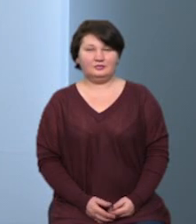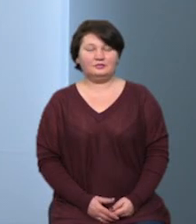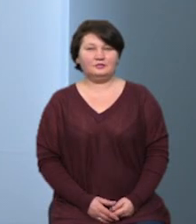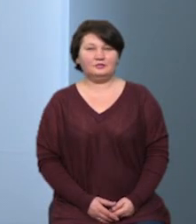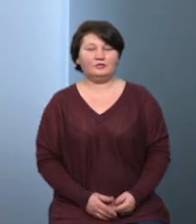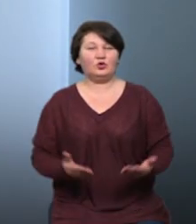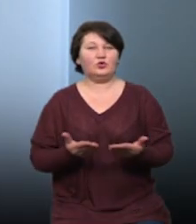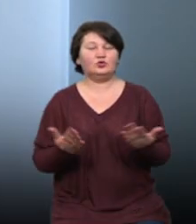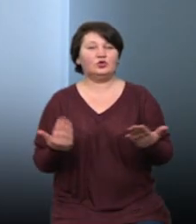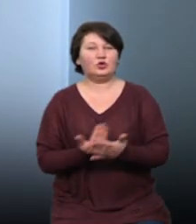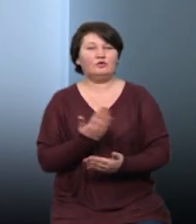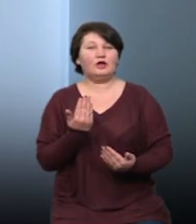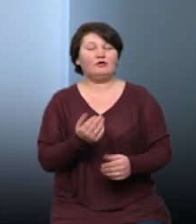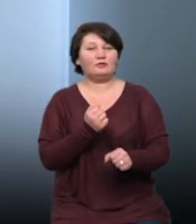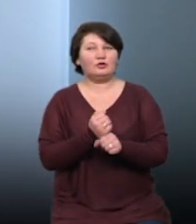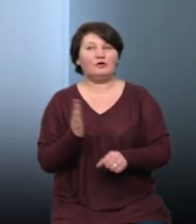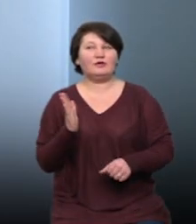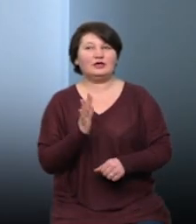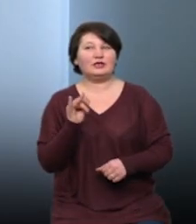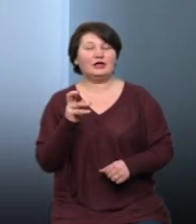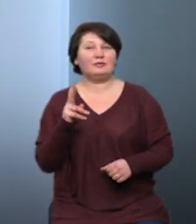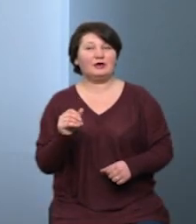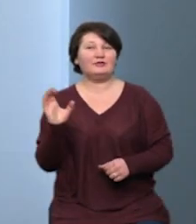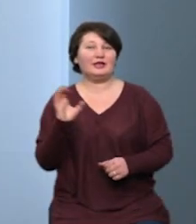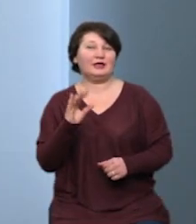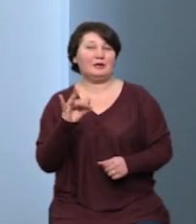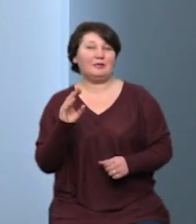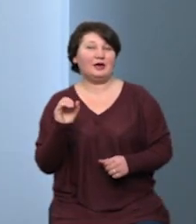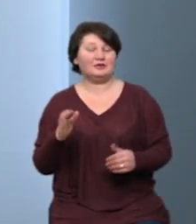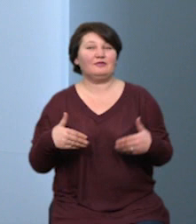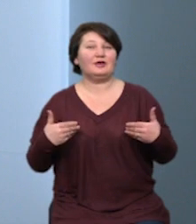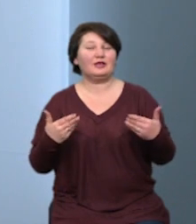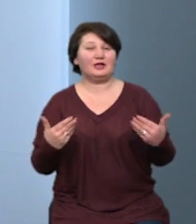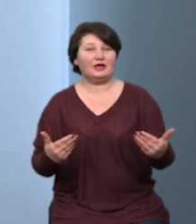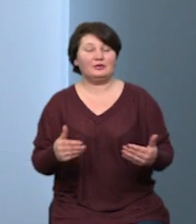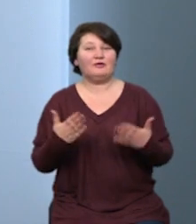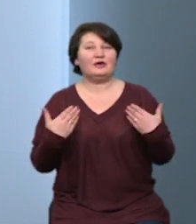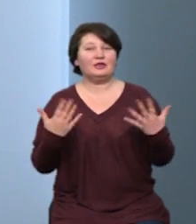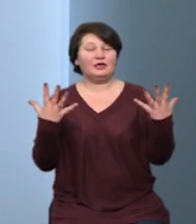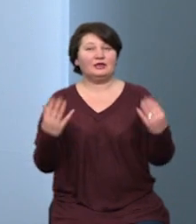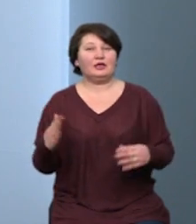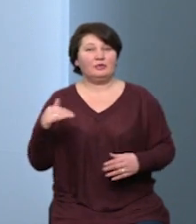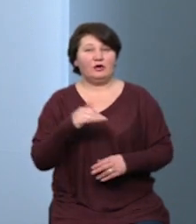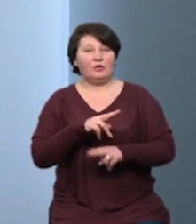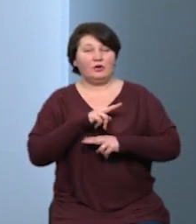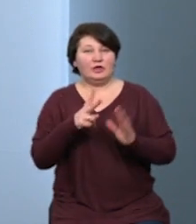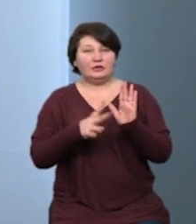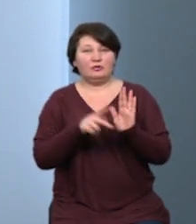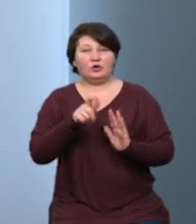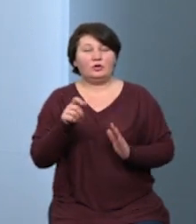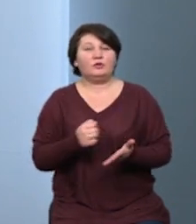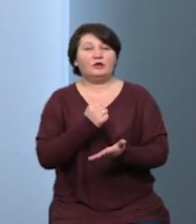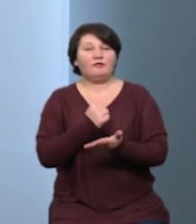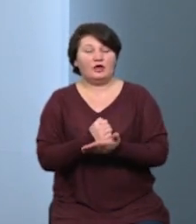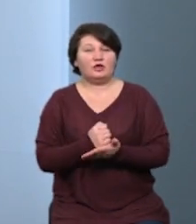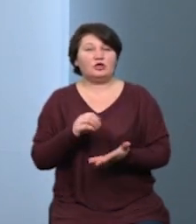У студії новин для вас працюють Василь Скрипка і Світлана Магас. Вітаємо. За вихідні на Прикарпатті померло семеро людей із підтвердженим